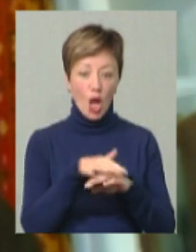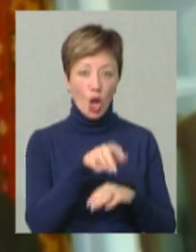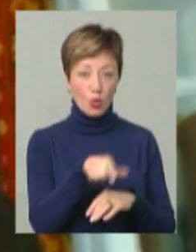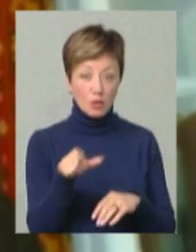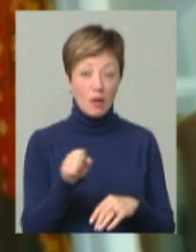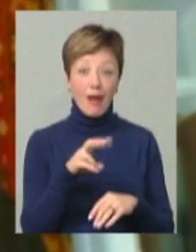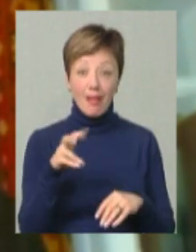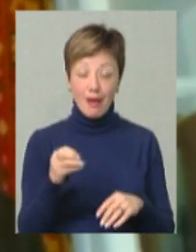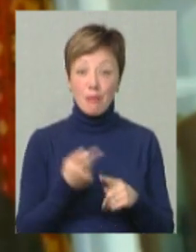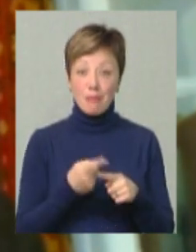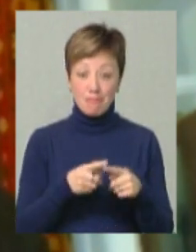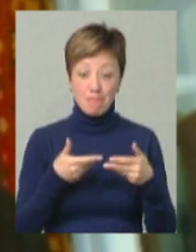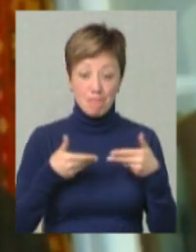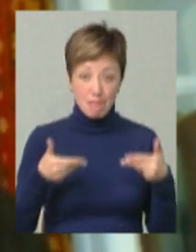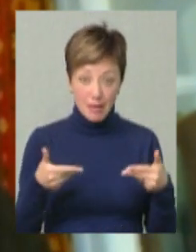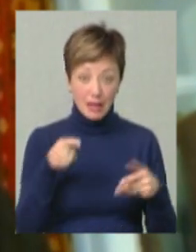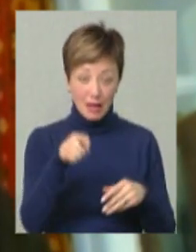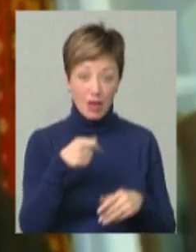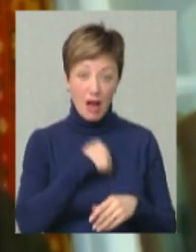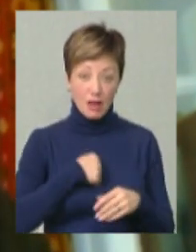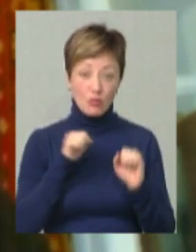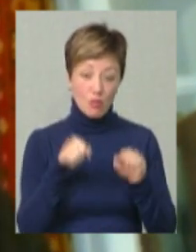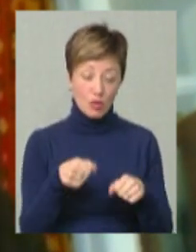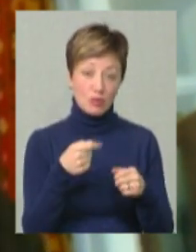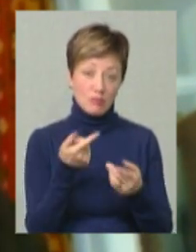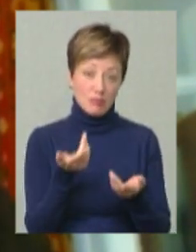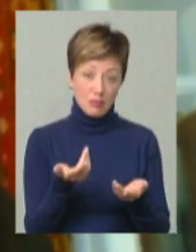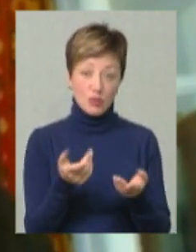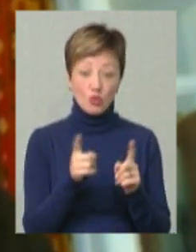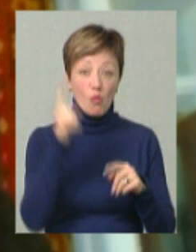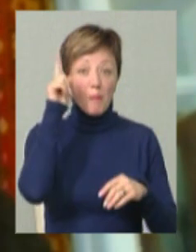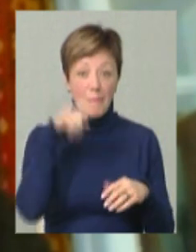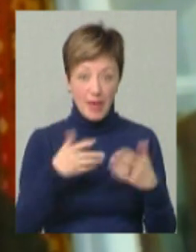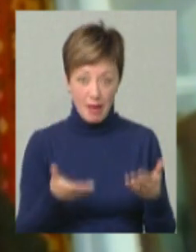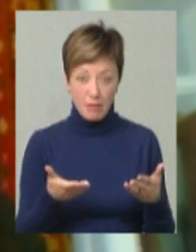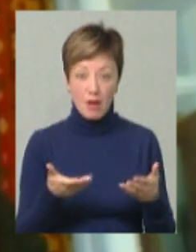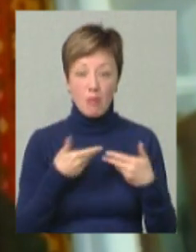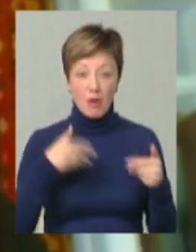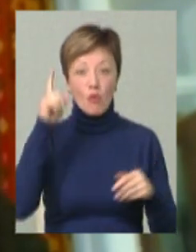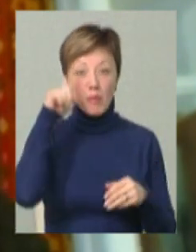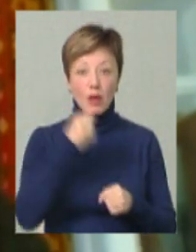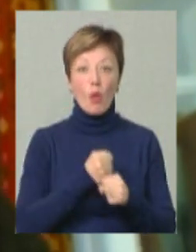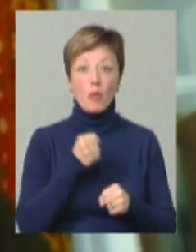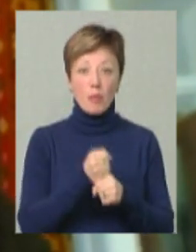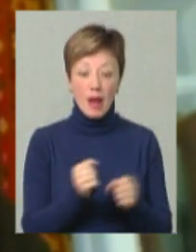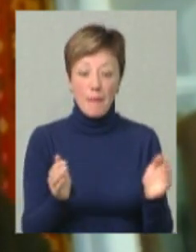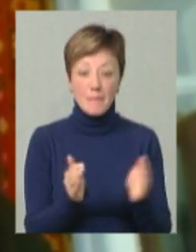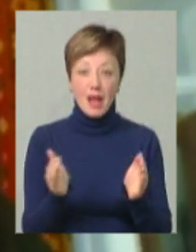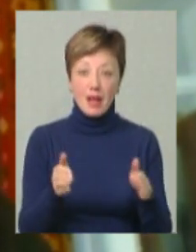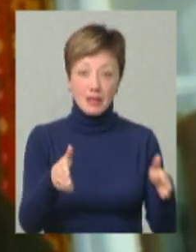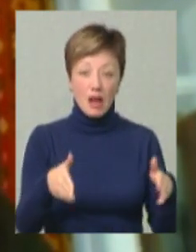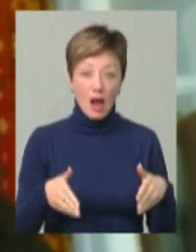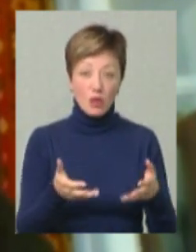Але ми на цю їхню агресію можемо предоставити те, що ми вміємо. Ми вміємо обробляти маленькі